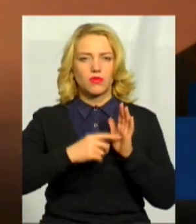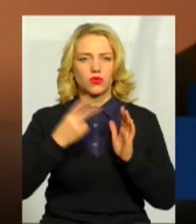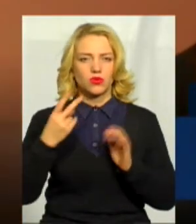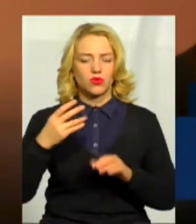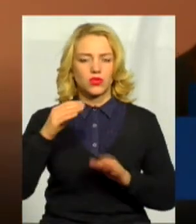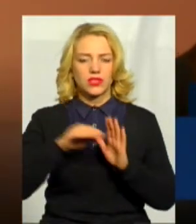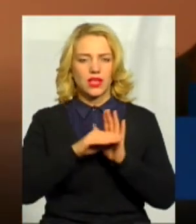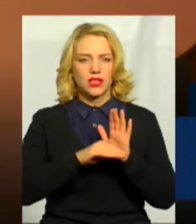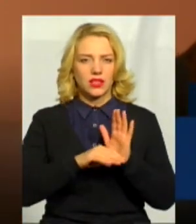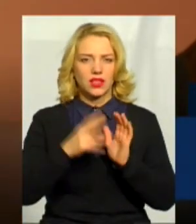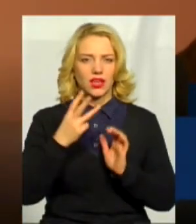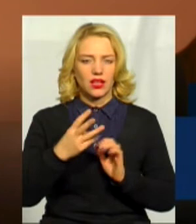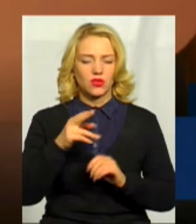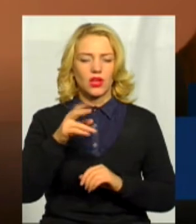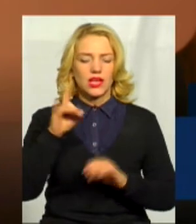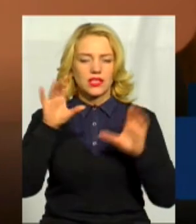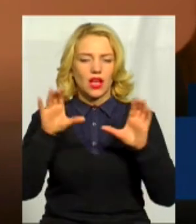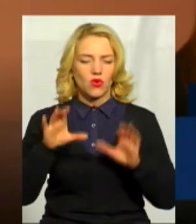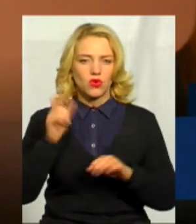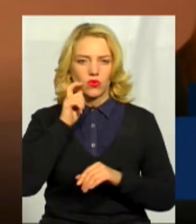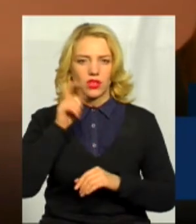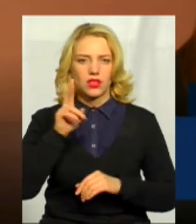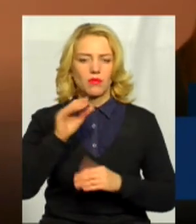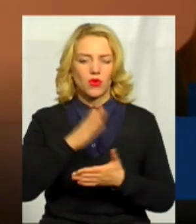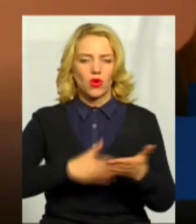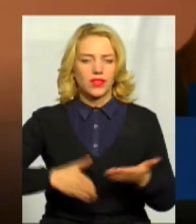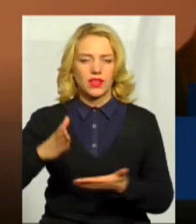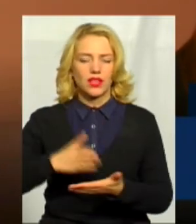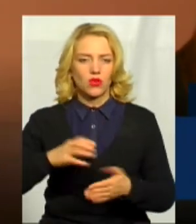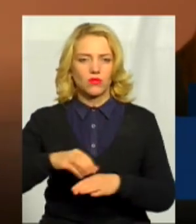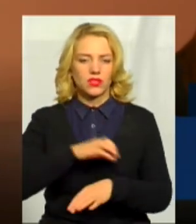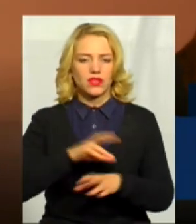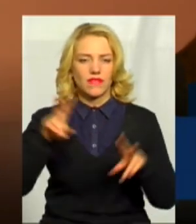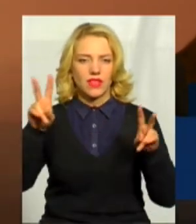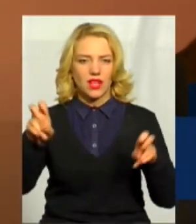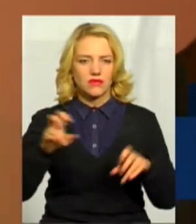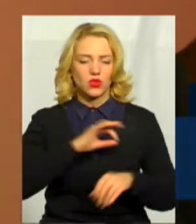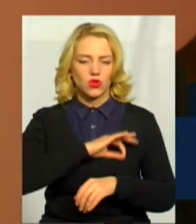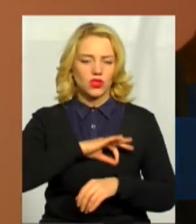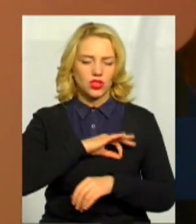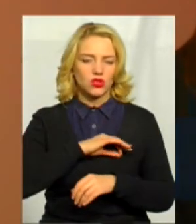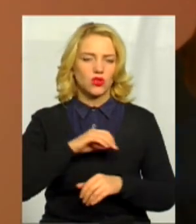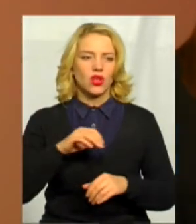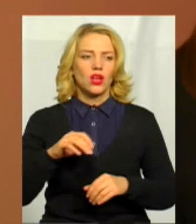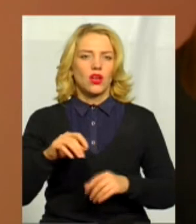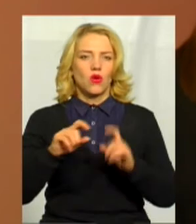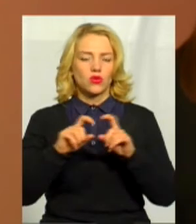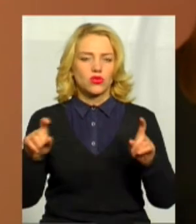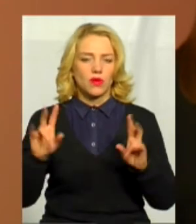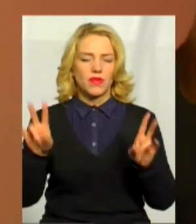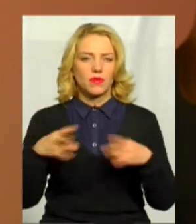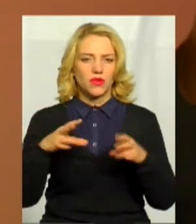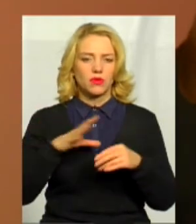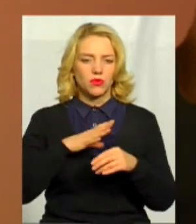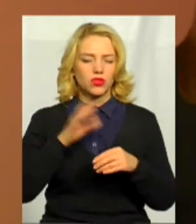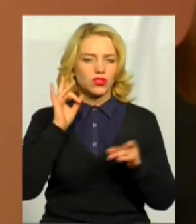закону України про декомунізацію в назві юридичної особи не повинна звучати символіка, в